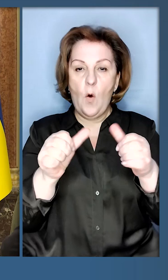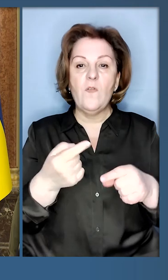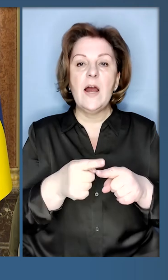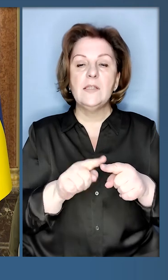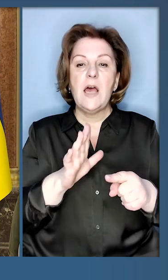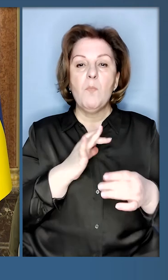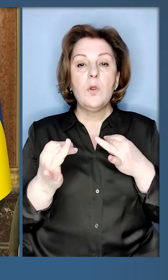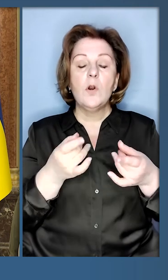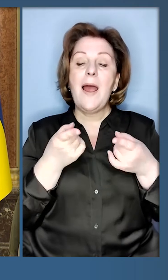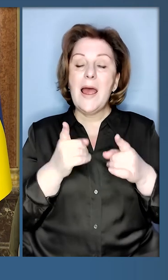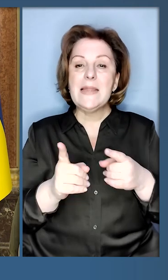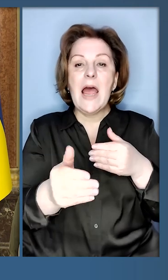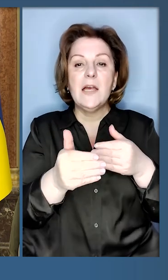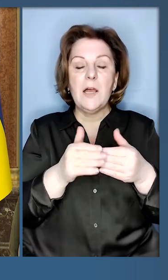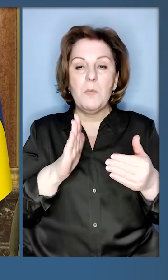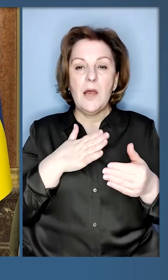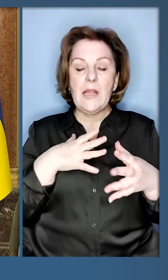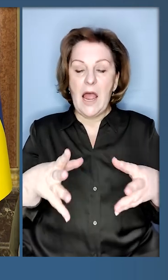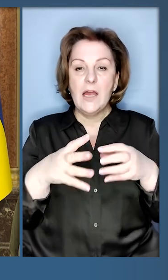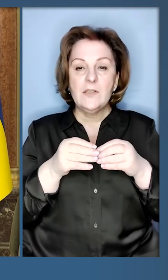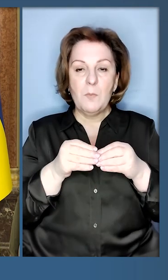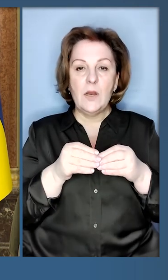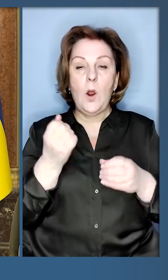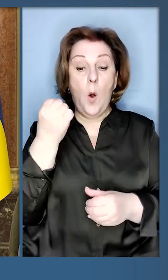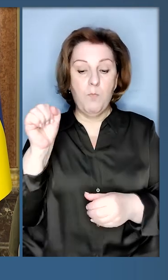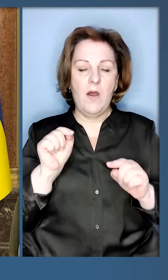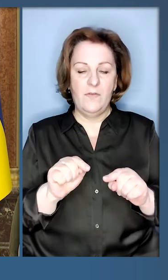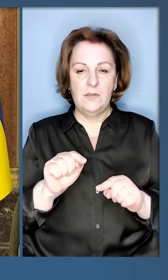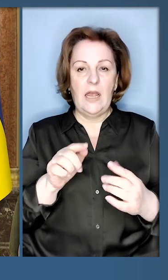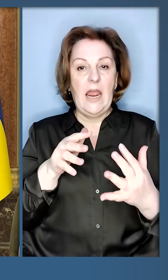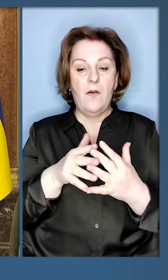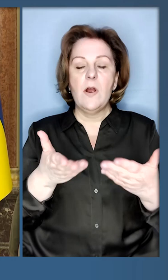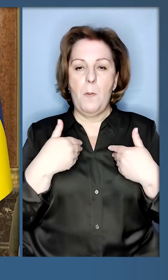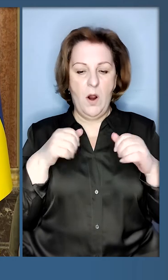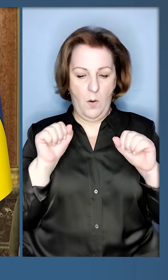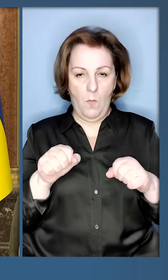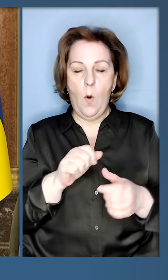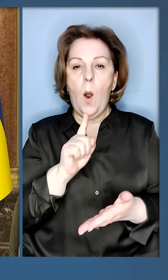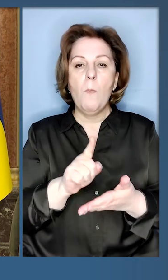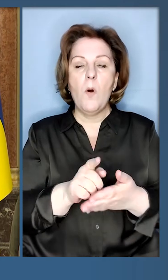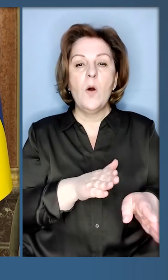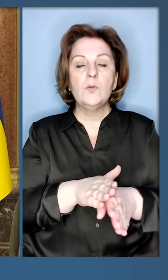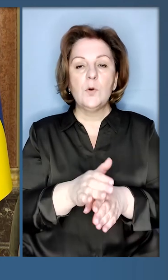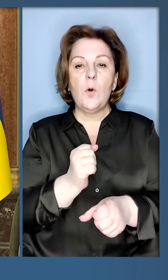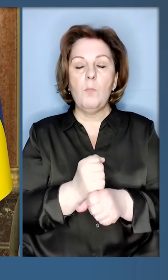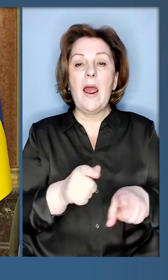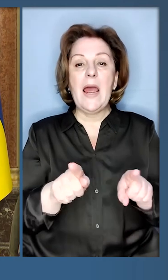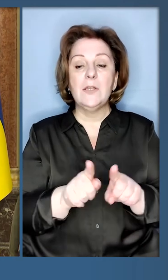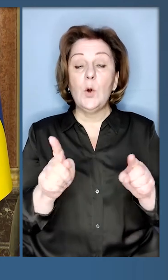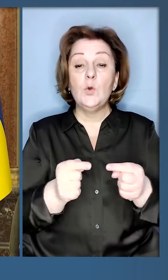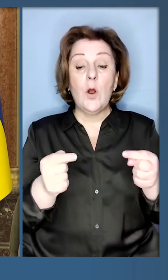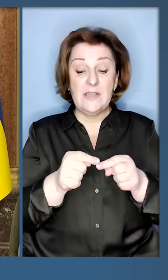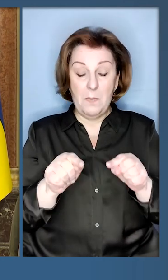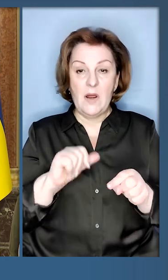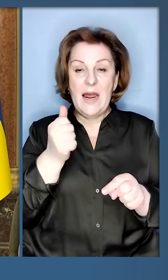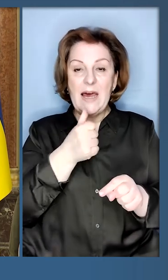розмова, яка дійсно наближає нашу спільну перемогу в цій війні. Ми можемо і маємо зробити так, щоб саме цей